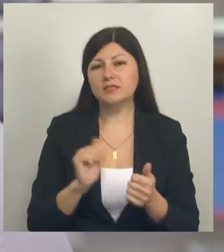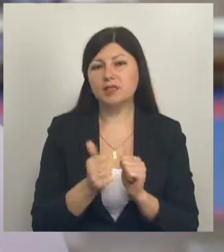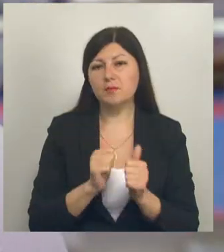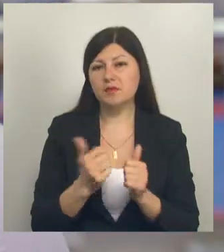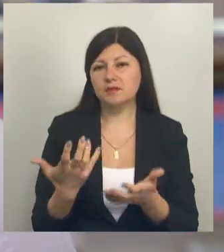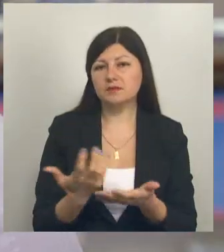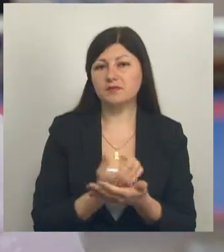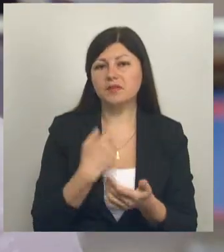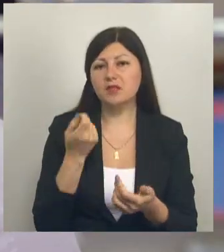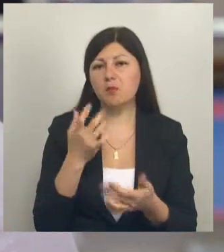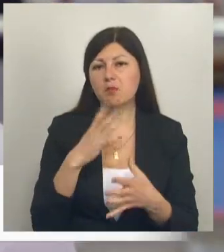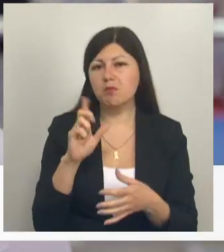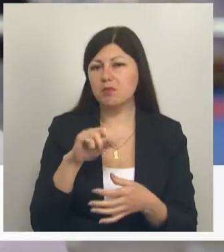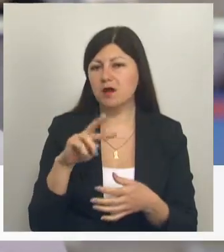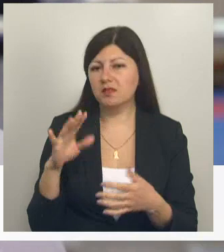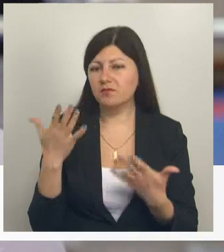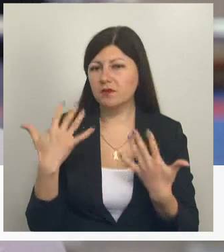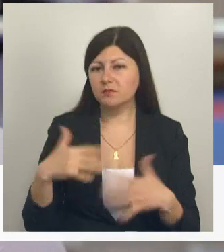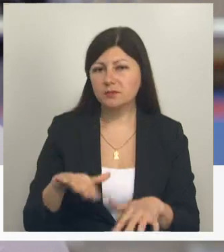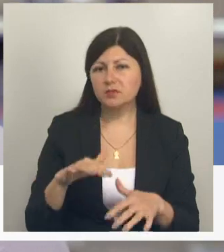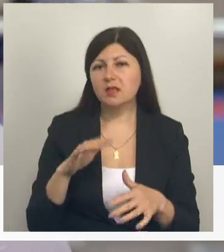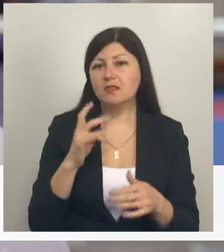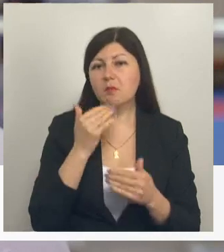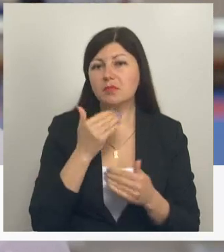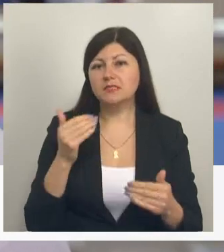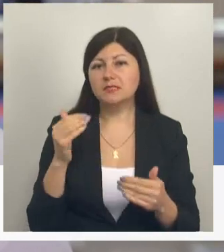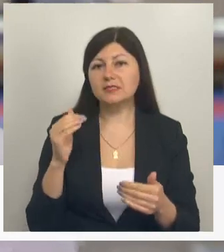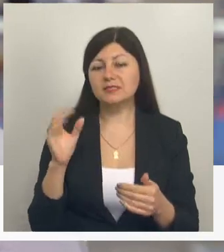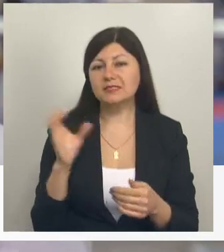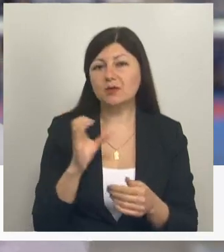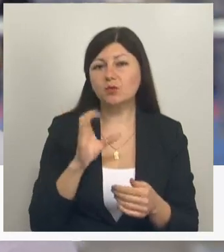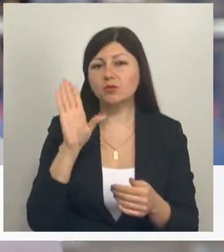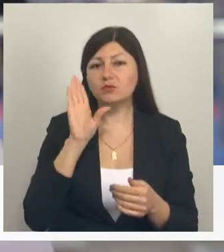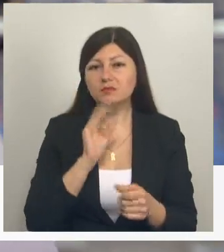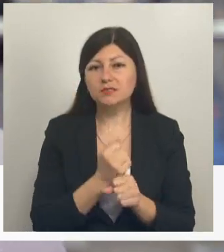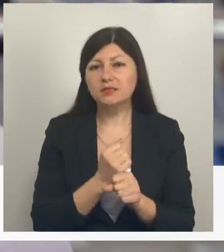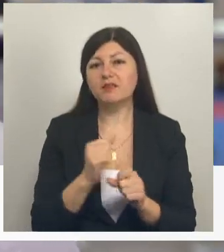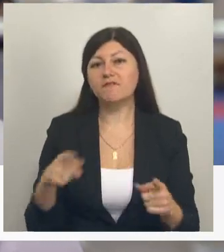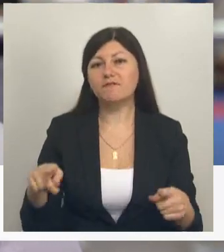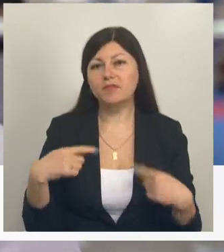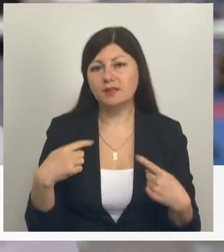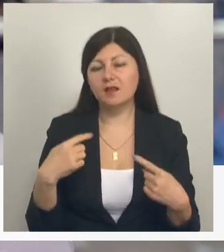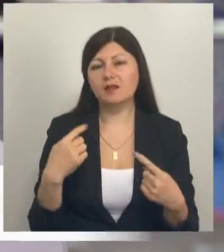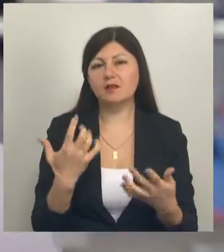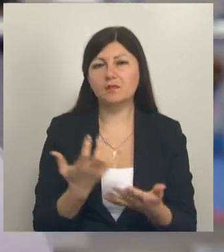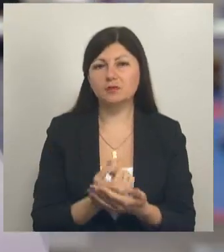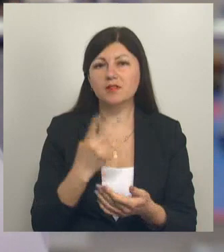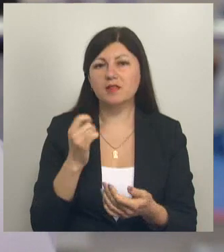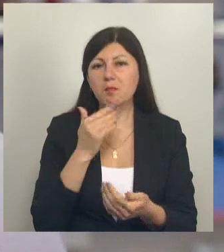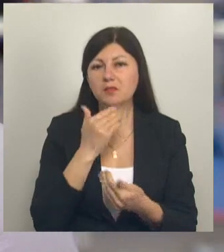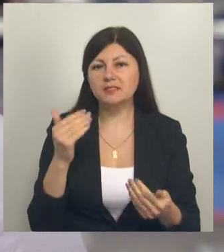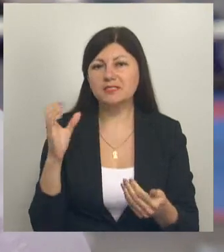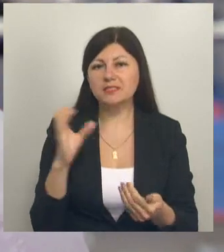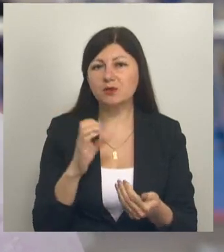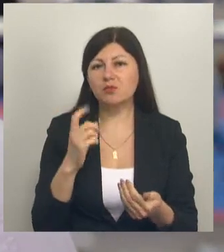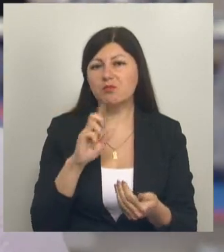Я уже пропустила несколько баллов. Я смогла на последних секундах играть и В финале, получается, на последней секунде я